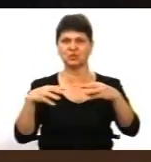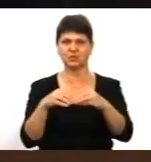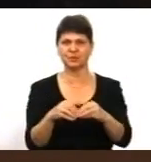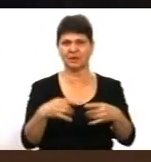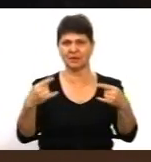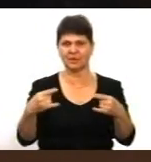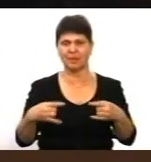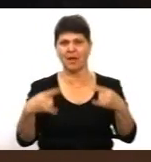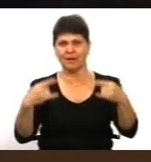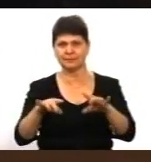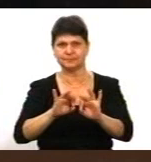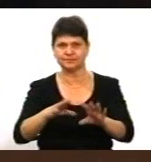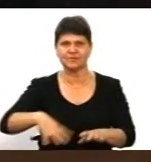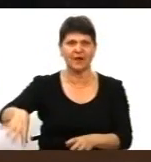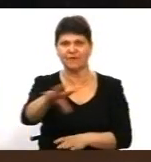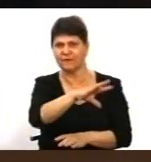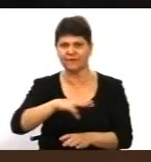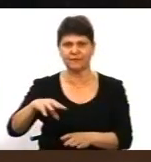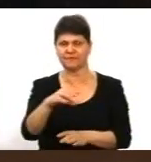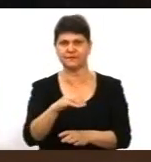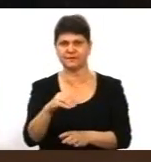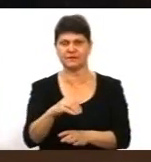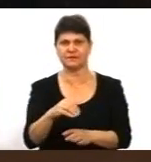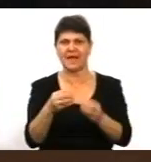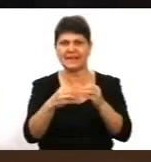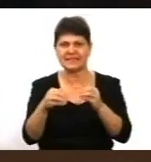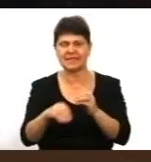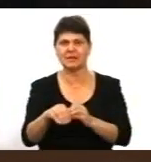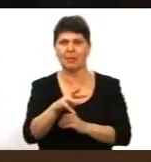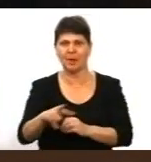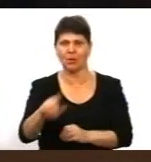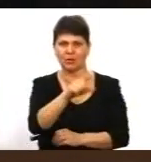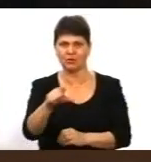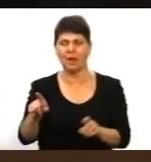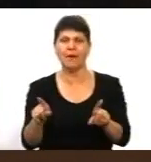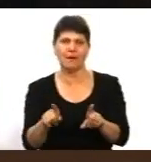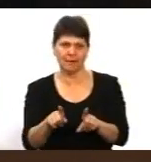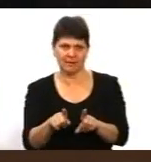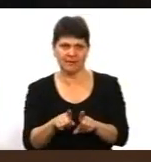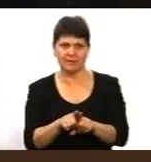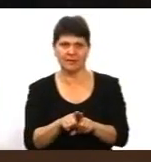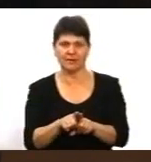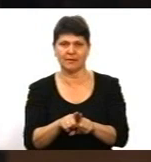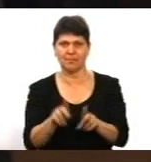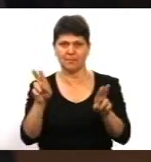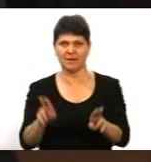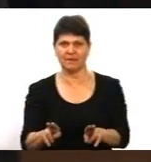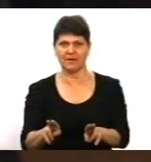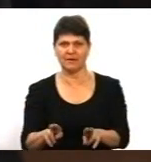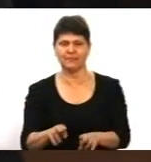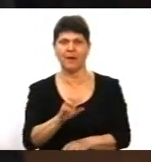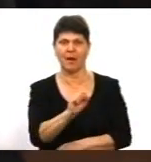трансляцією по всіх телеканалах для десятків мільйонів людей. Такі вже усталені правила. Але